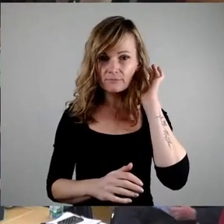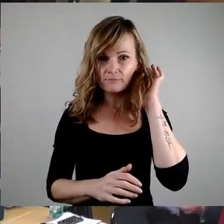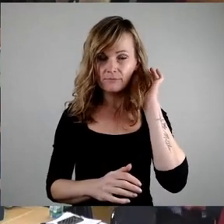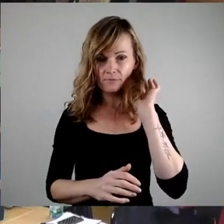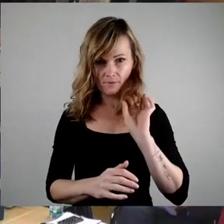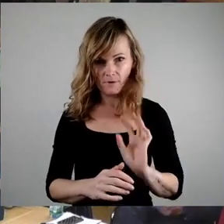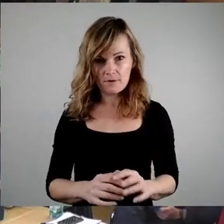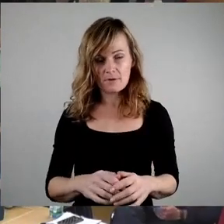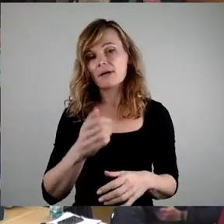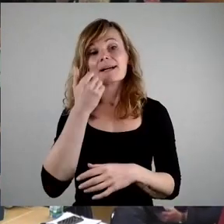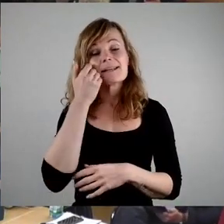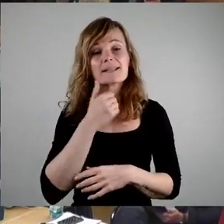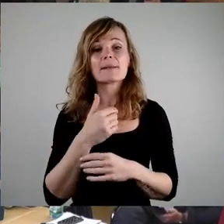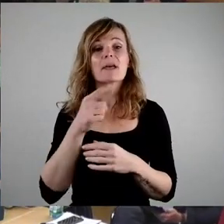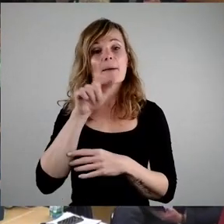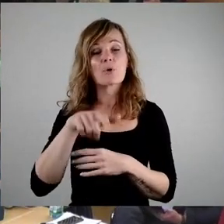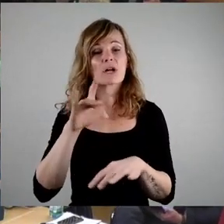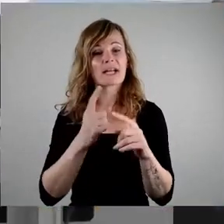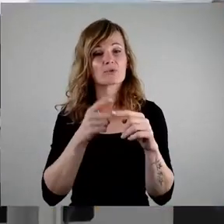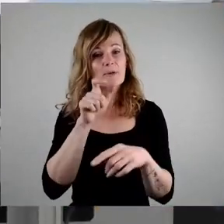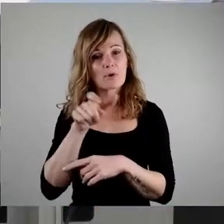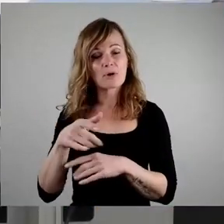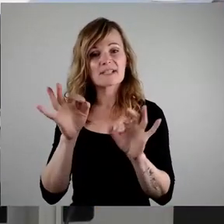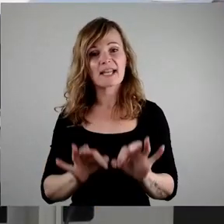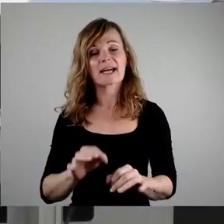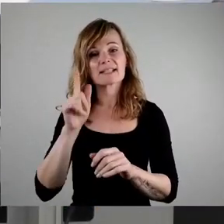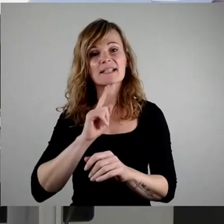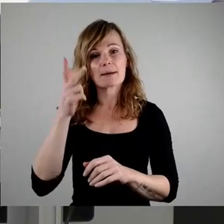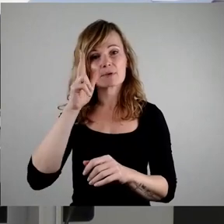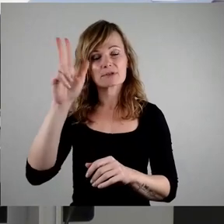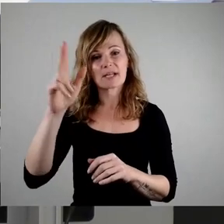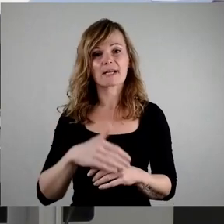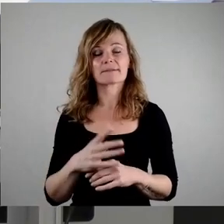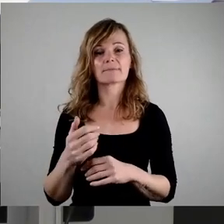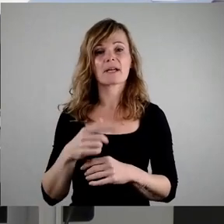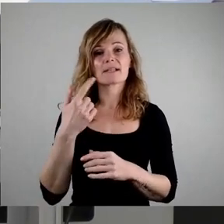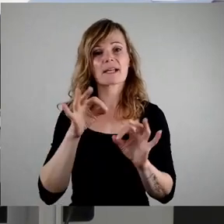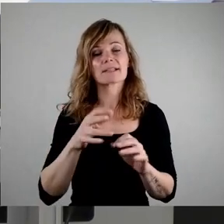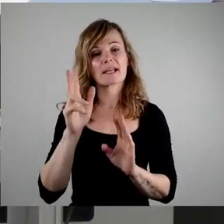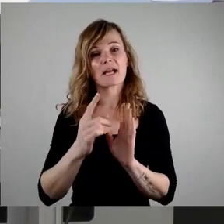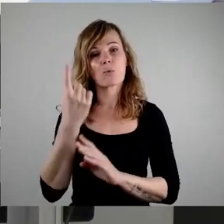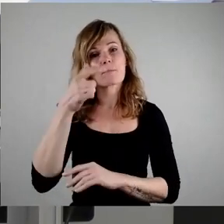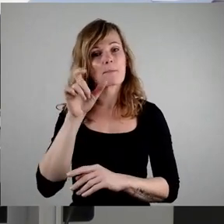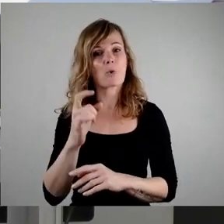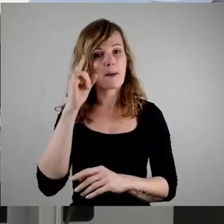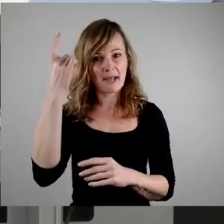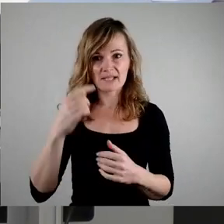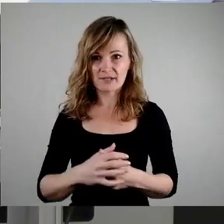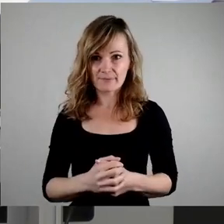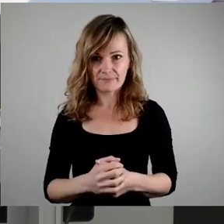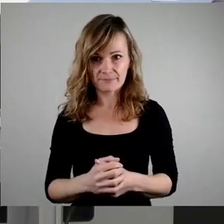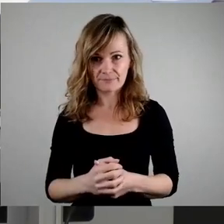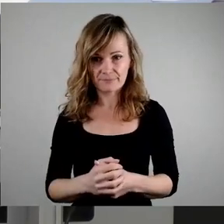Liebe Bürgerinnen und Bürger, sehr geehrte Damen und Herren Stadträte, sehr geehrter Herr Oberbürgermeister, unter Ihrer